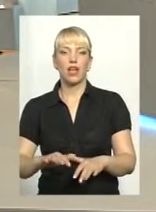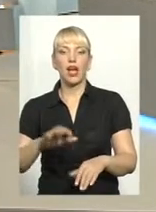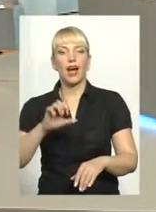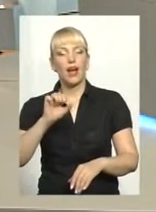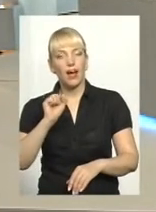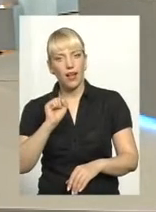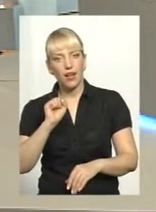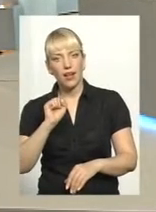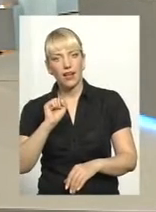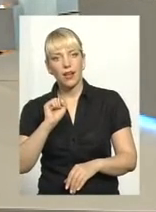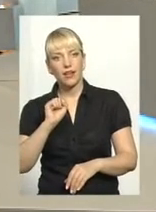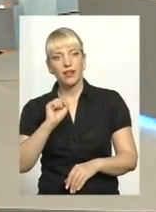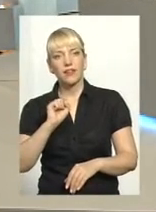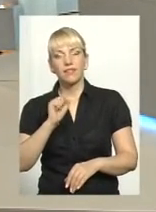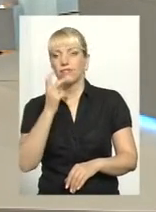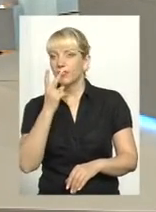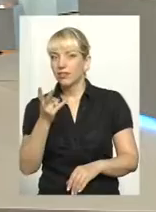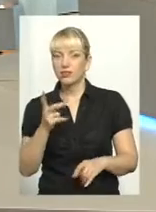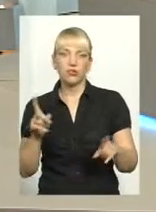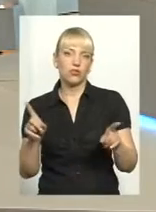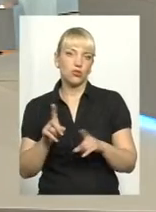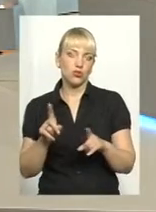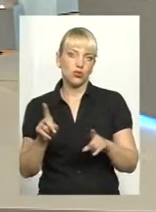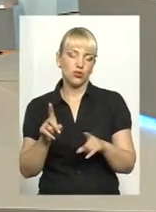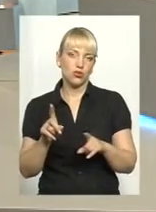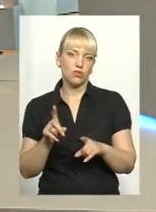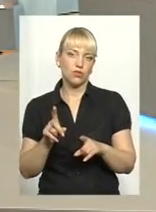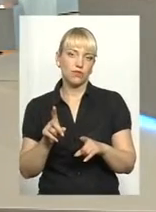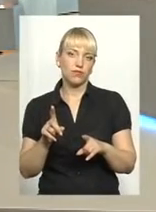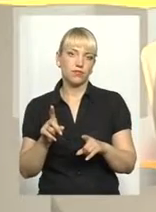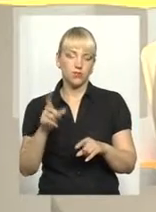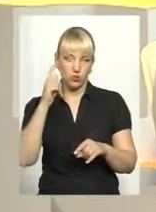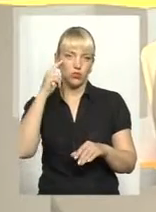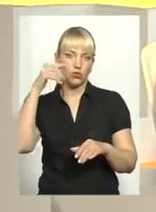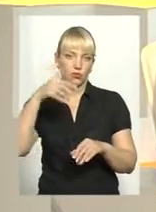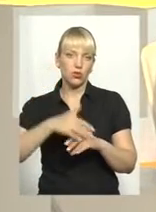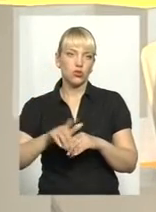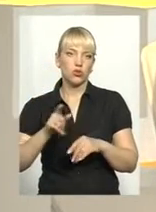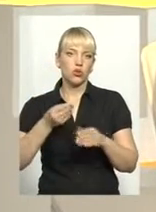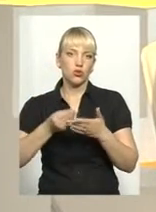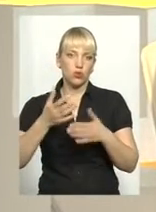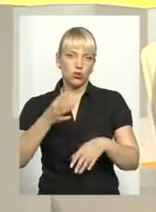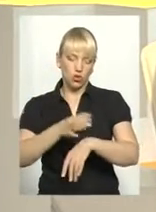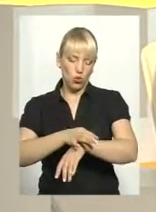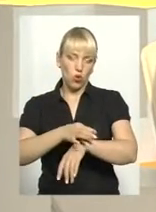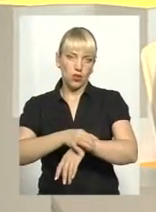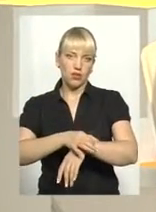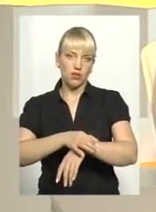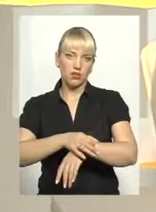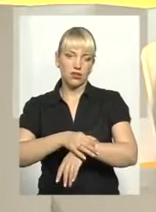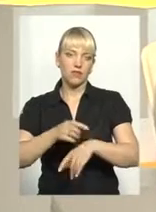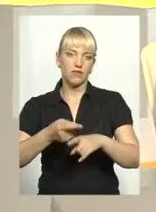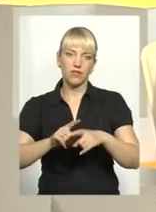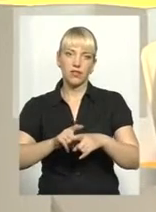навіть не озброєним оком, не суттєво приглядаючись, ти розумієш, той дорогий годинний коштує десь щонайменше